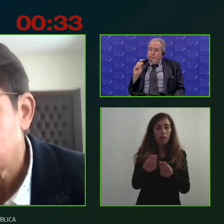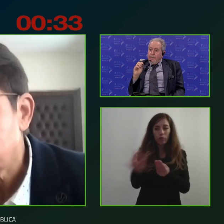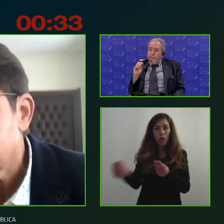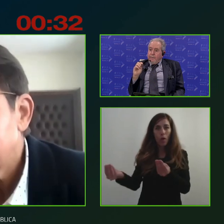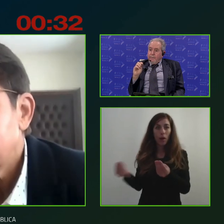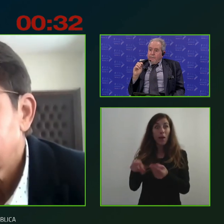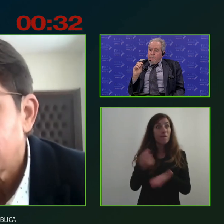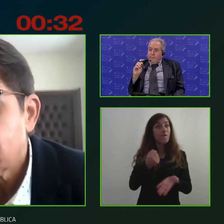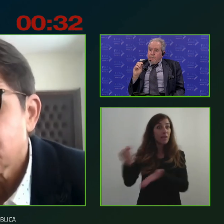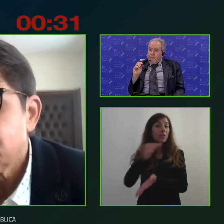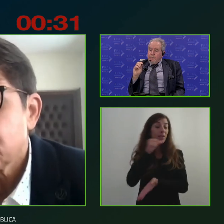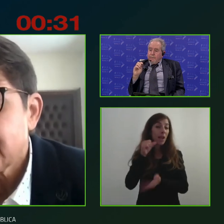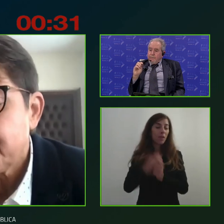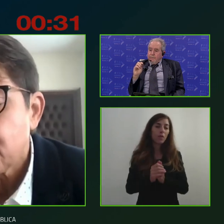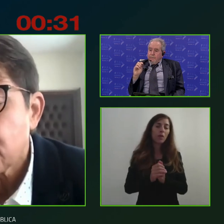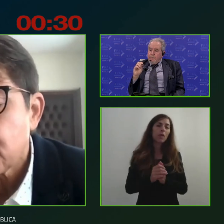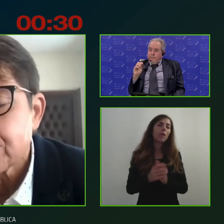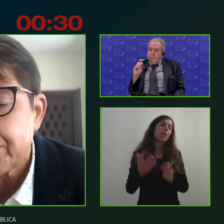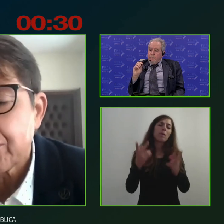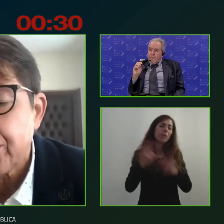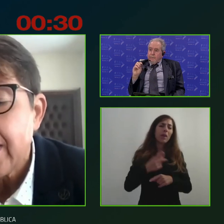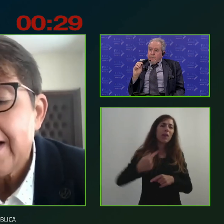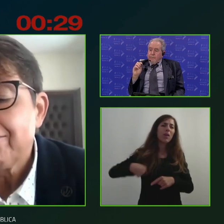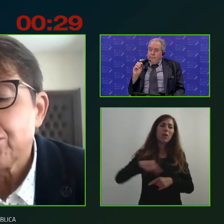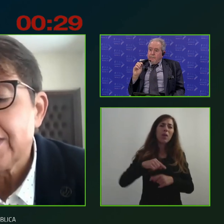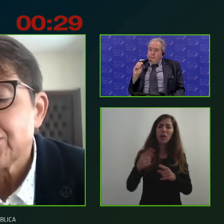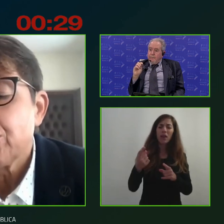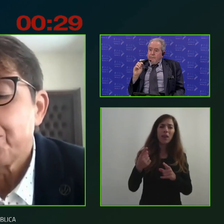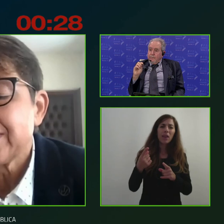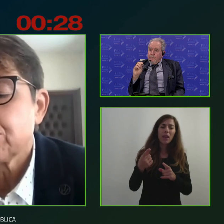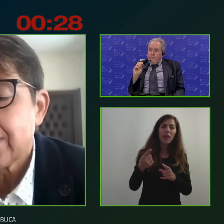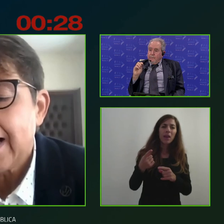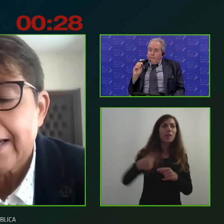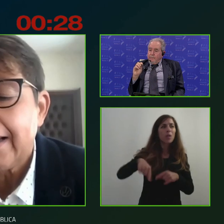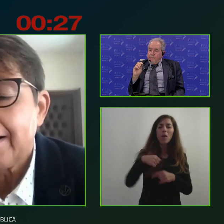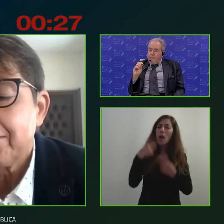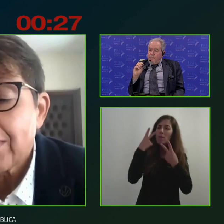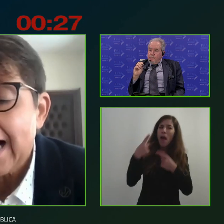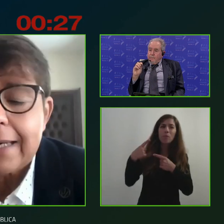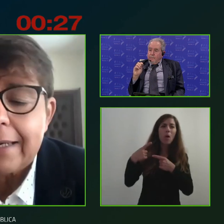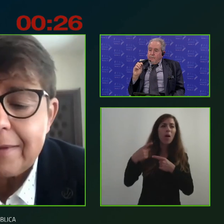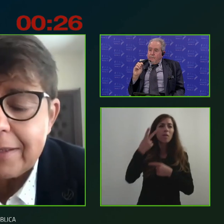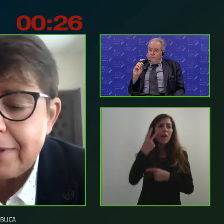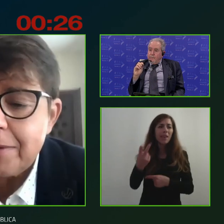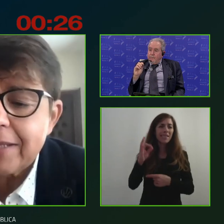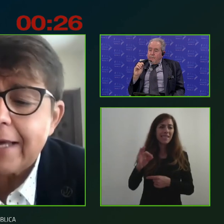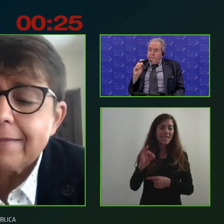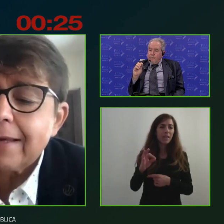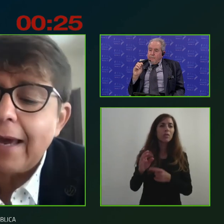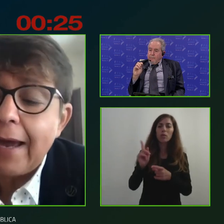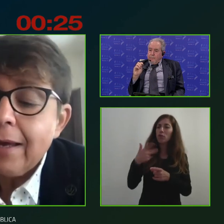esistito non mi sono stati più concorsi per cui voglio dire c'è un personale locale di